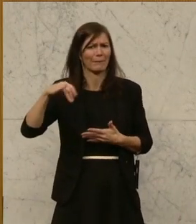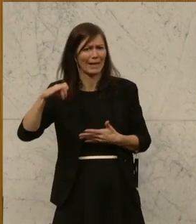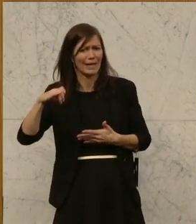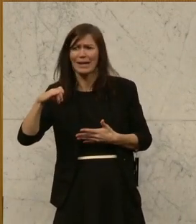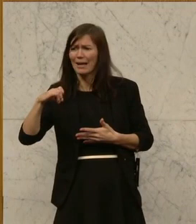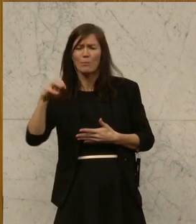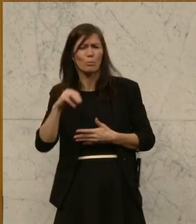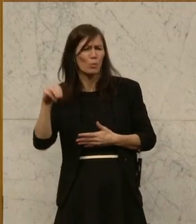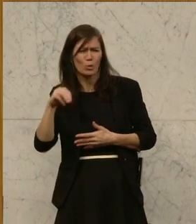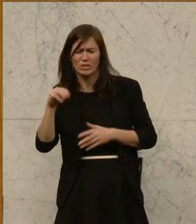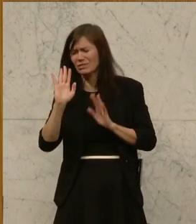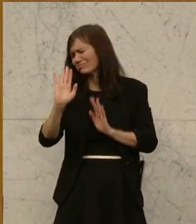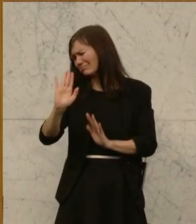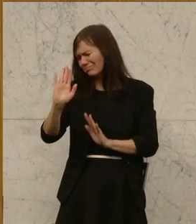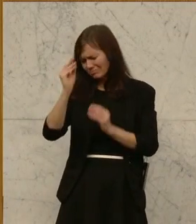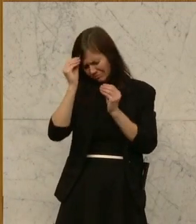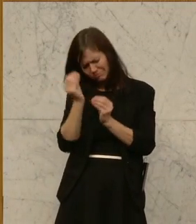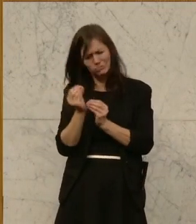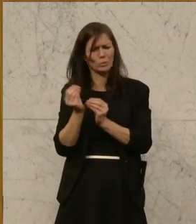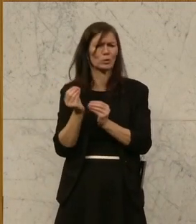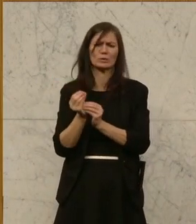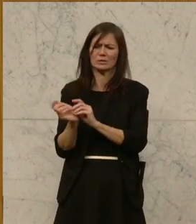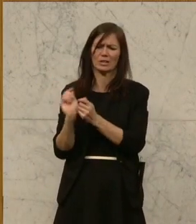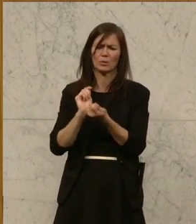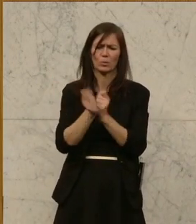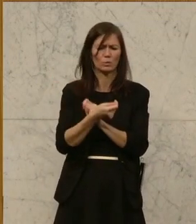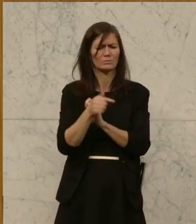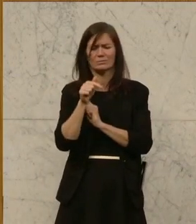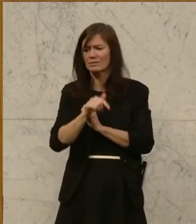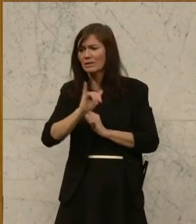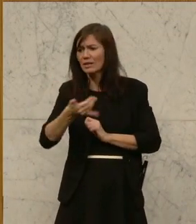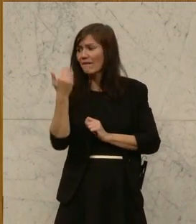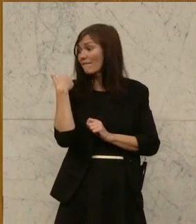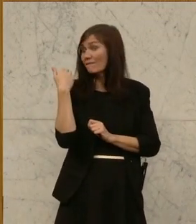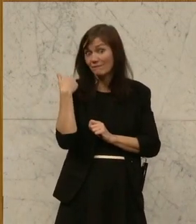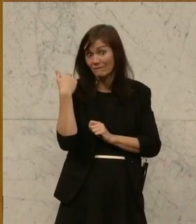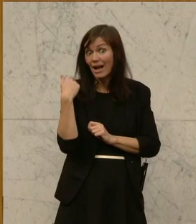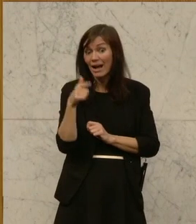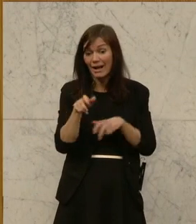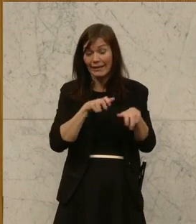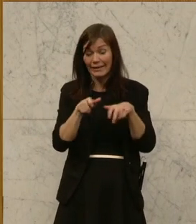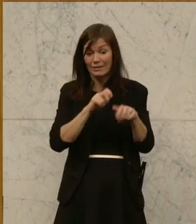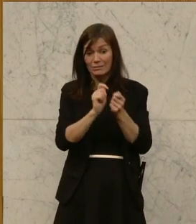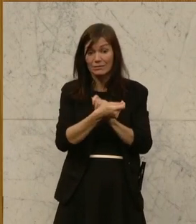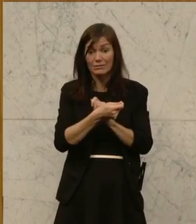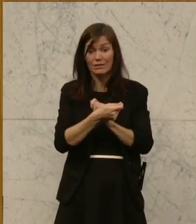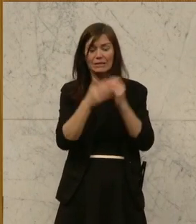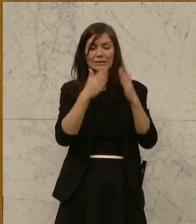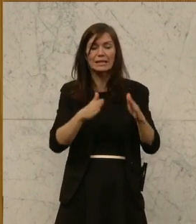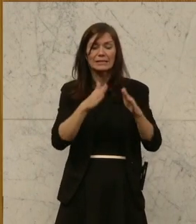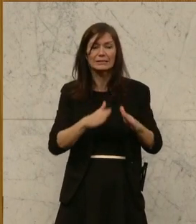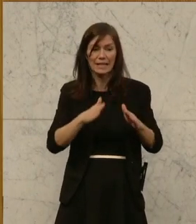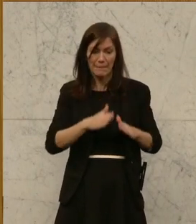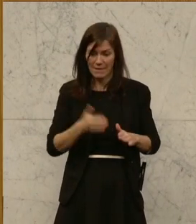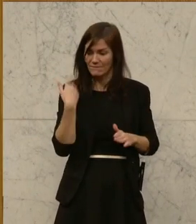umgesetzt mit der Regierungsmehrheit. Weil wenn sie im Dezember 2022 in Pension gegangen sind, haben sie 2,9 Prozent Pensionserhöhung bekommen